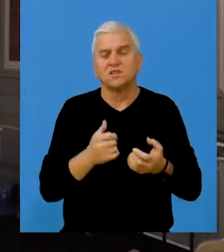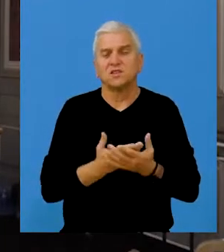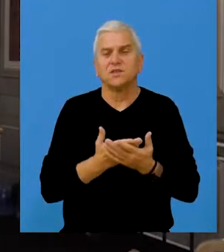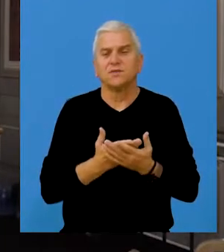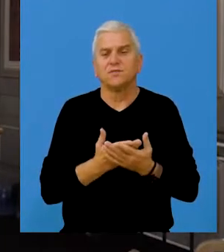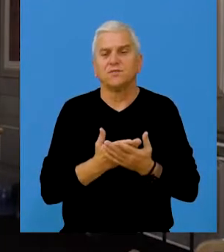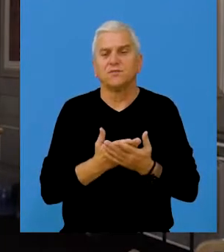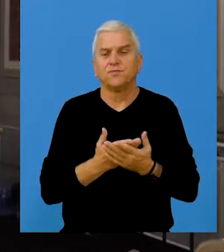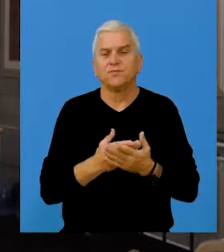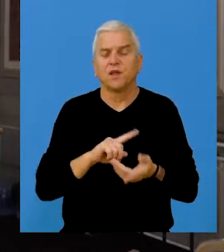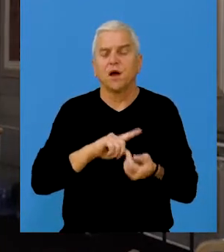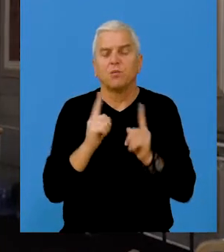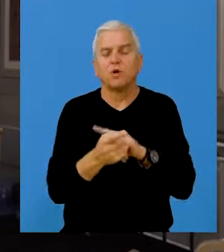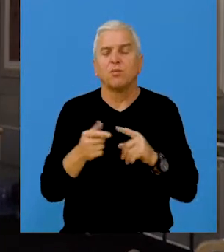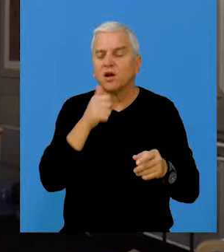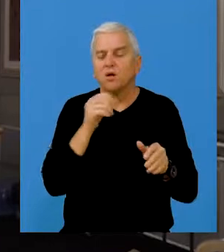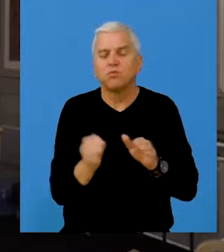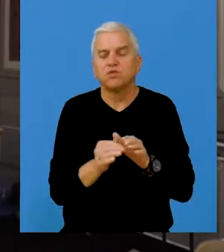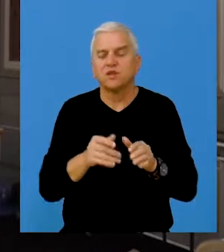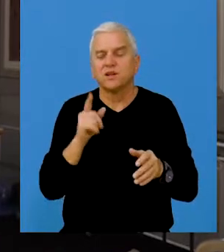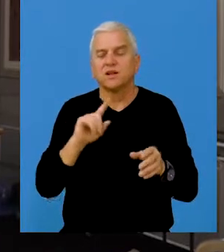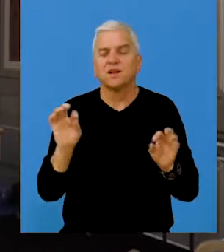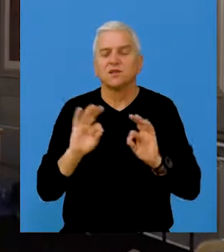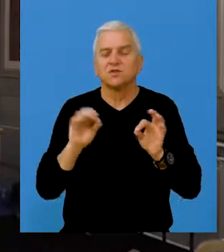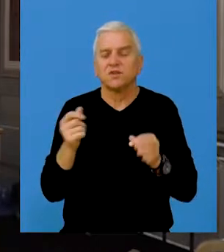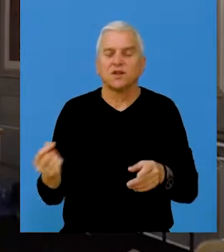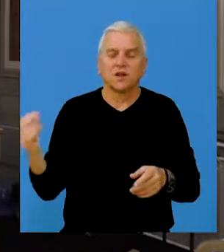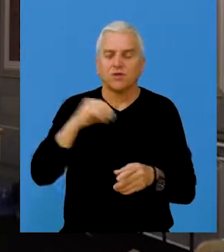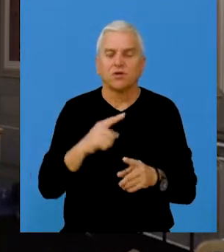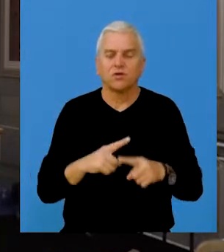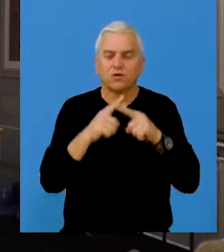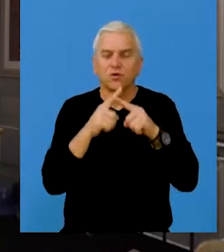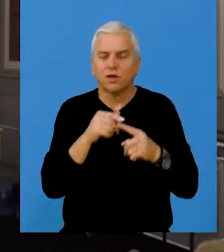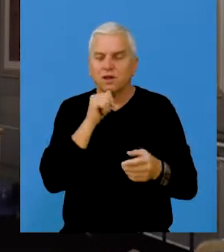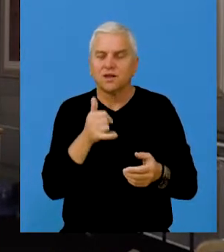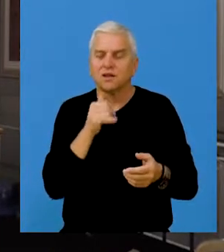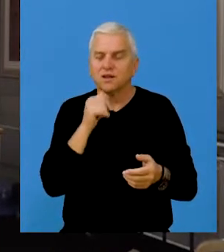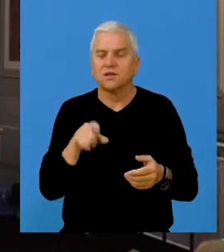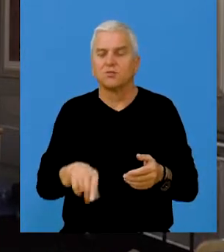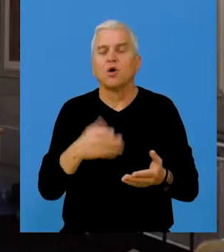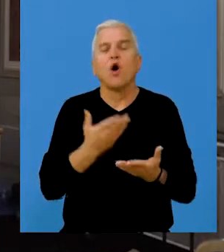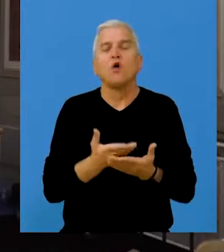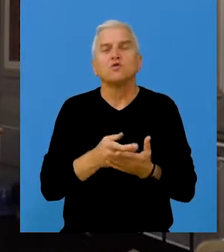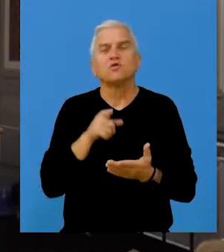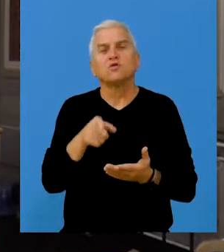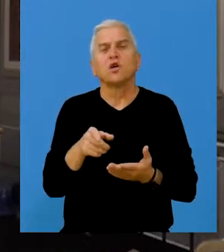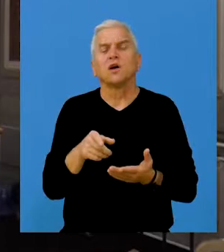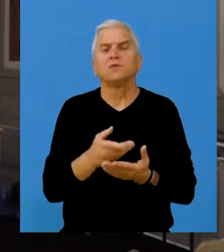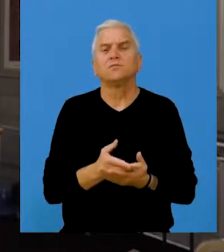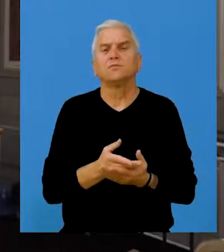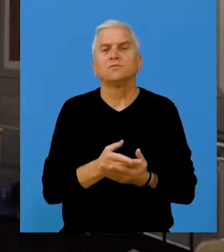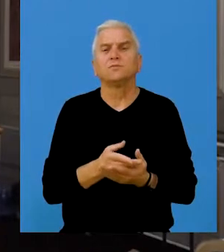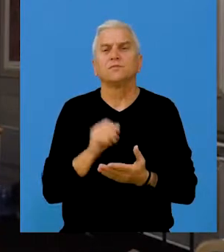rebalans budžeta našeg gdje su određena sredsta dodata i na osnovu toga ćemo